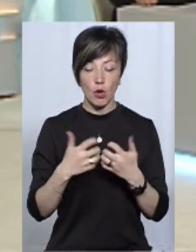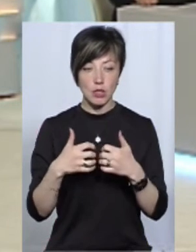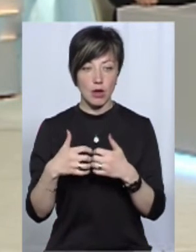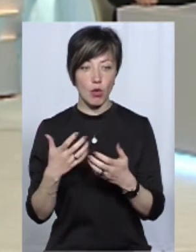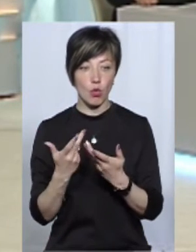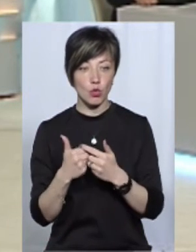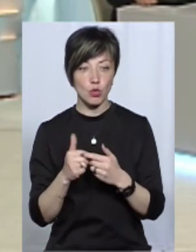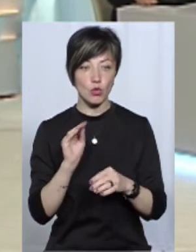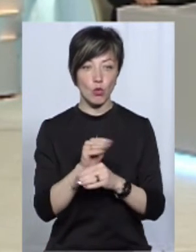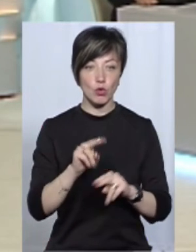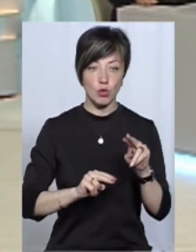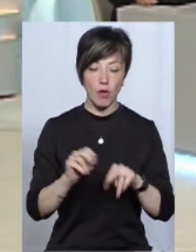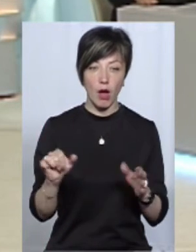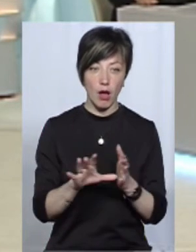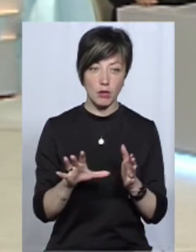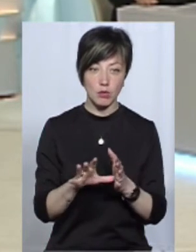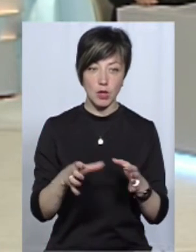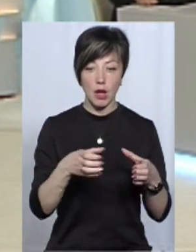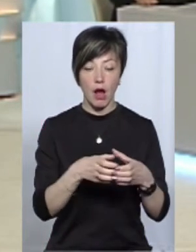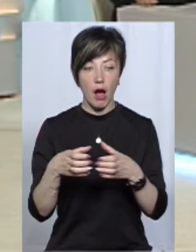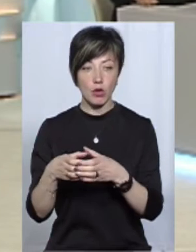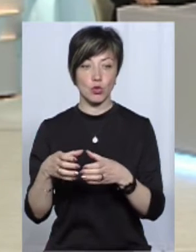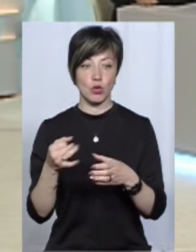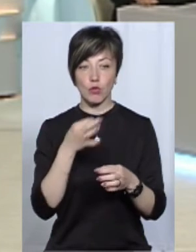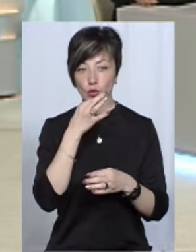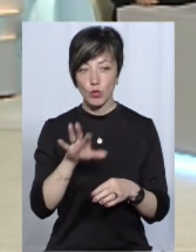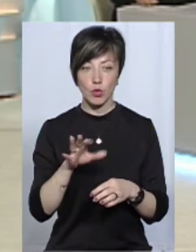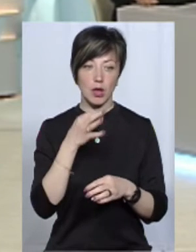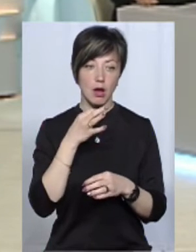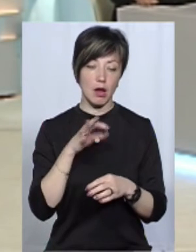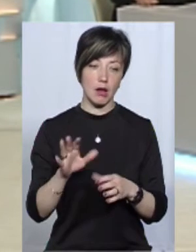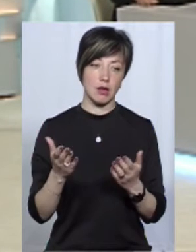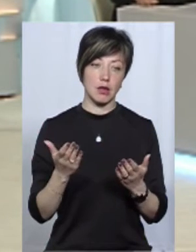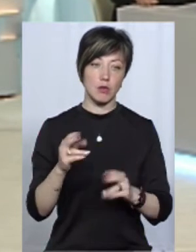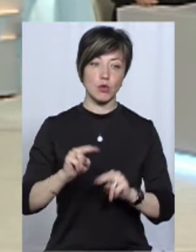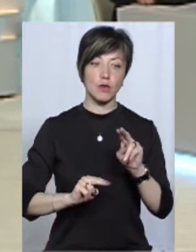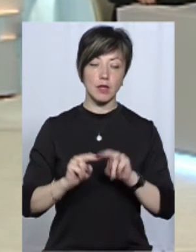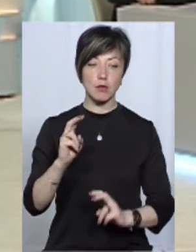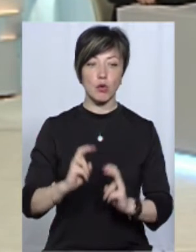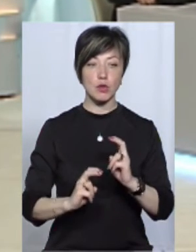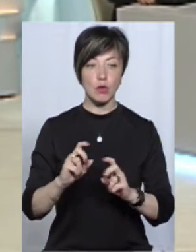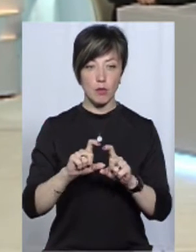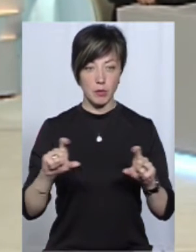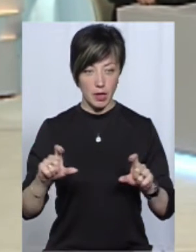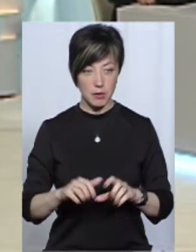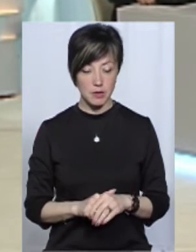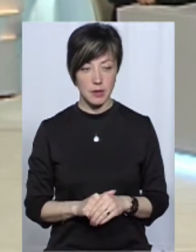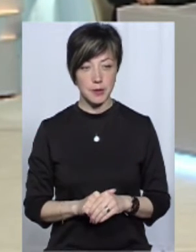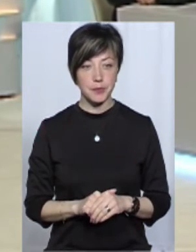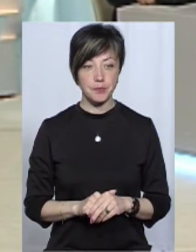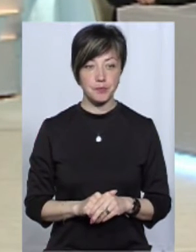розрахунку добудови атомних реакторів, будь-яке будівництво промислове підприємство.